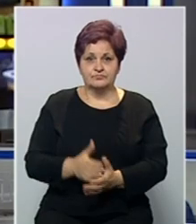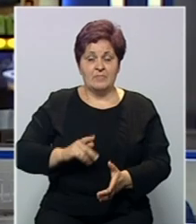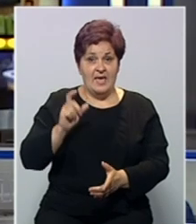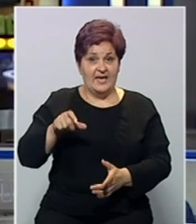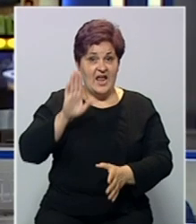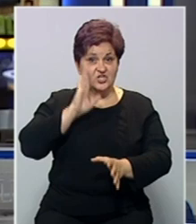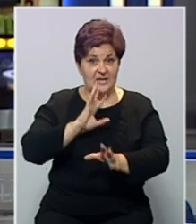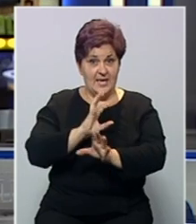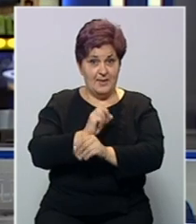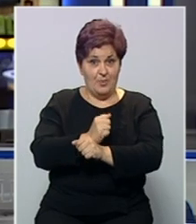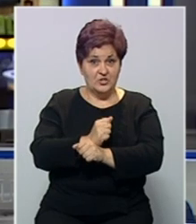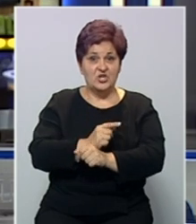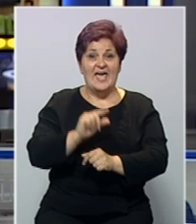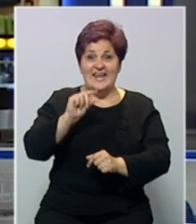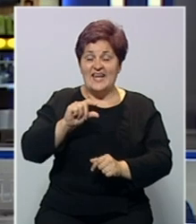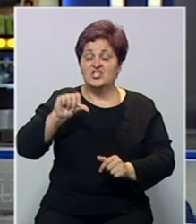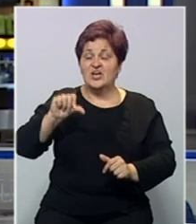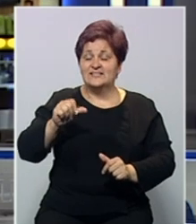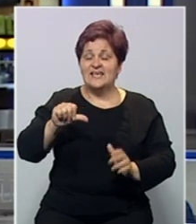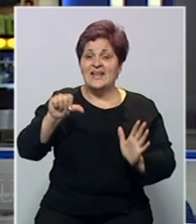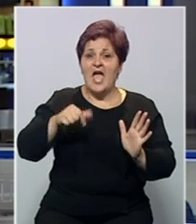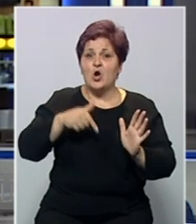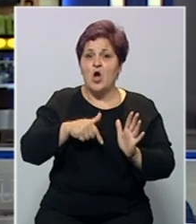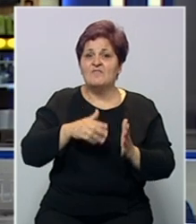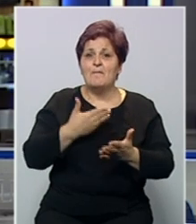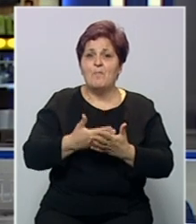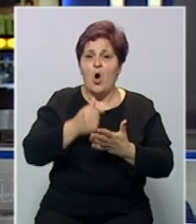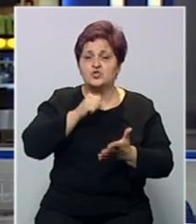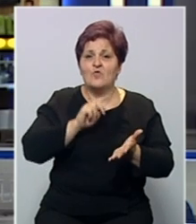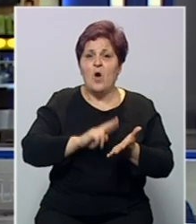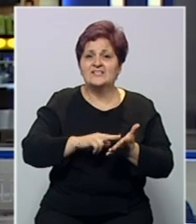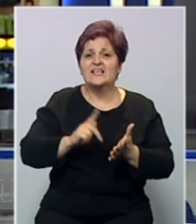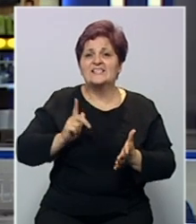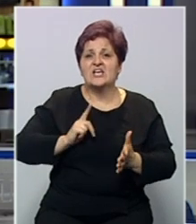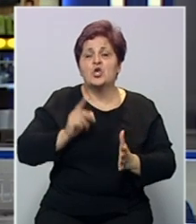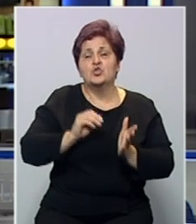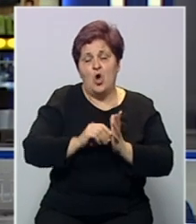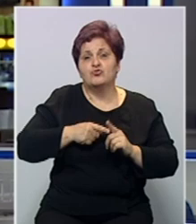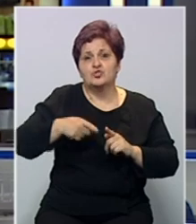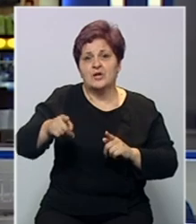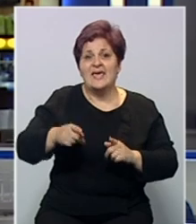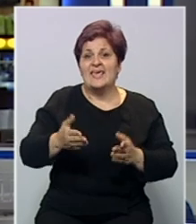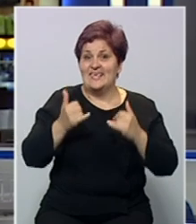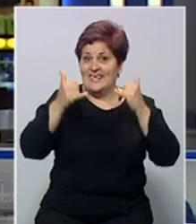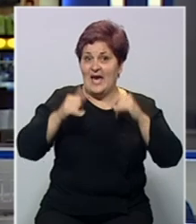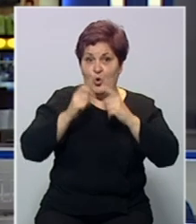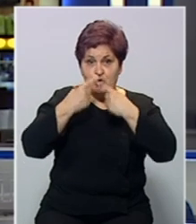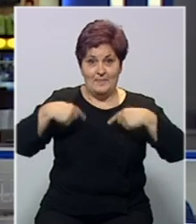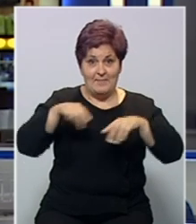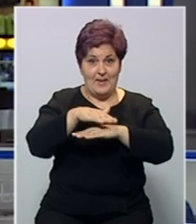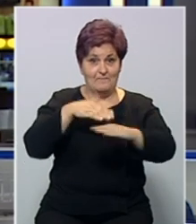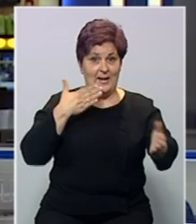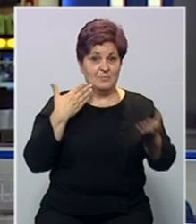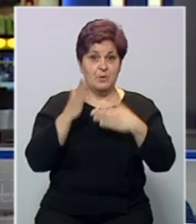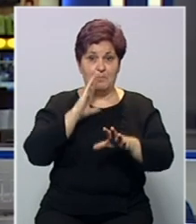Građani Bosne i Hercegovine na niže cijene goriva, barem po osnovu akciza, sačekaće još neko vrijeme. Iako je danas Dom naroda